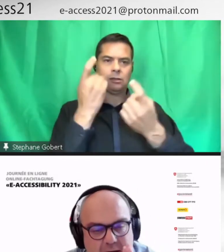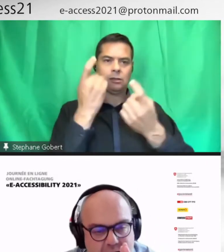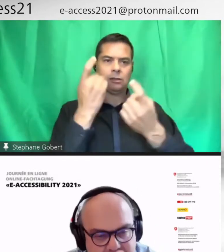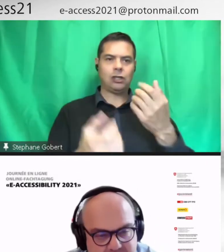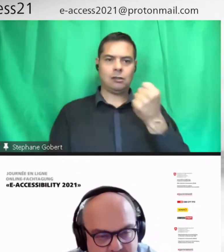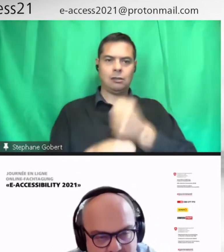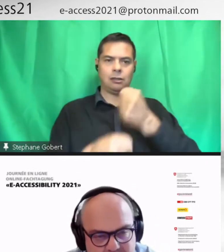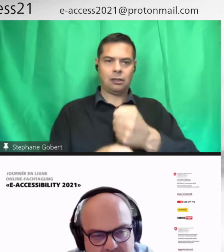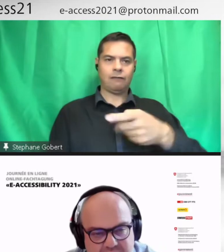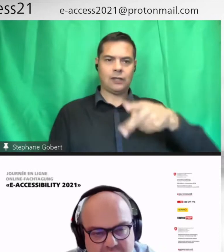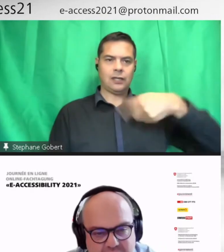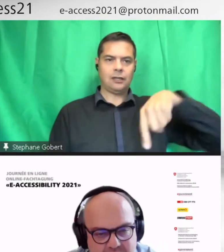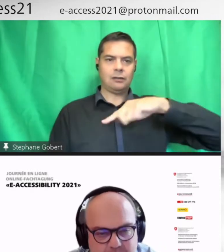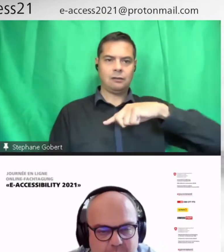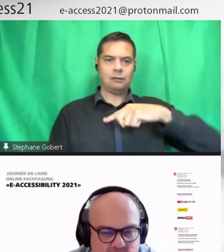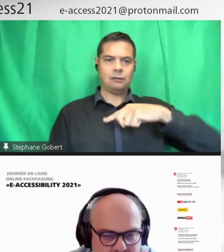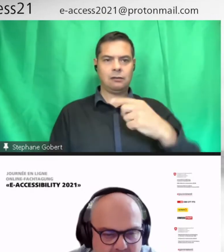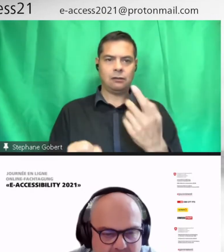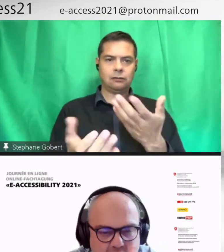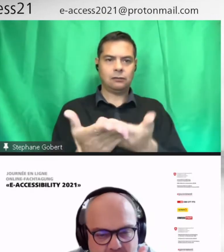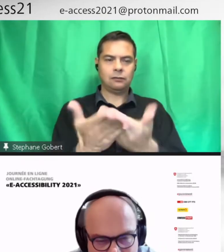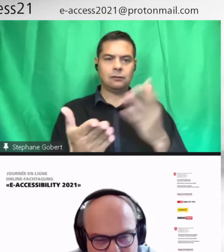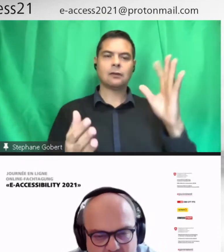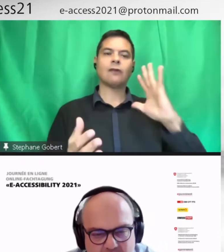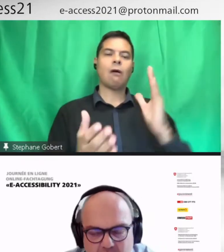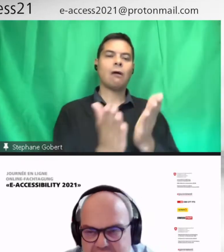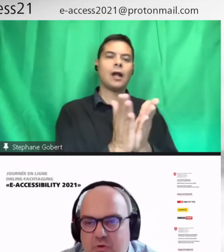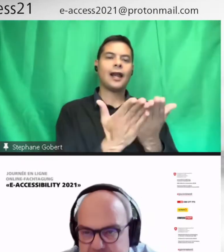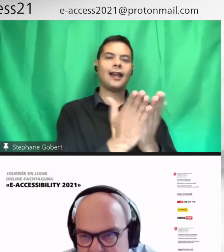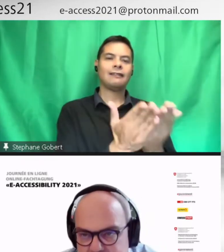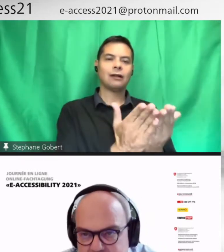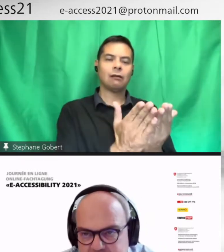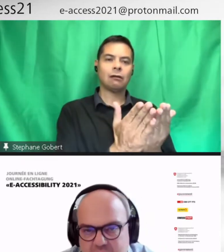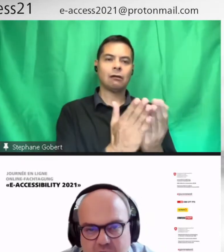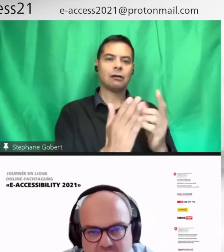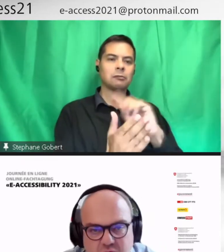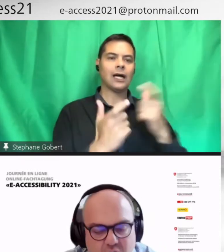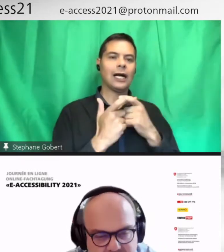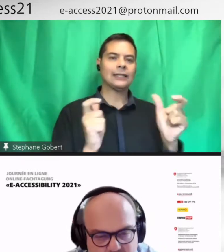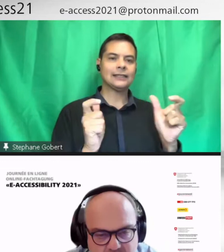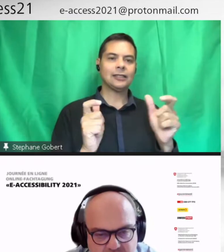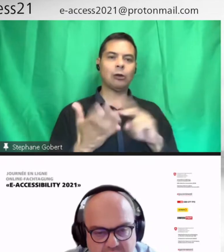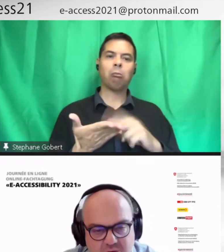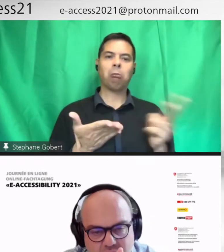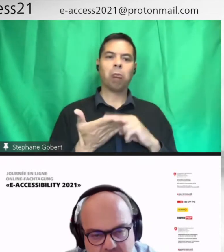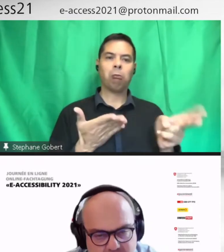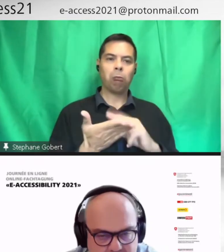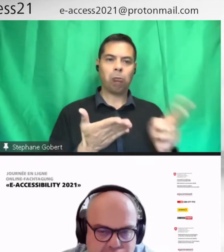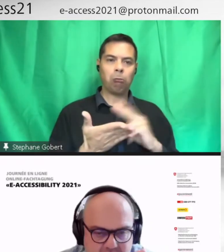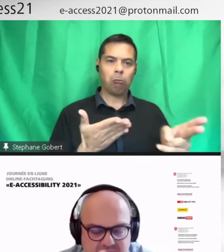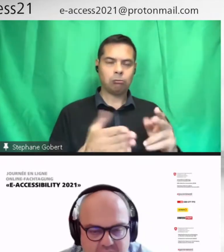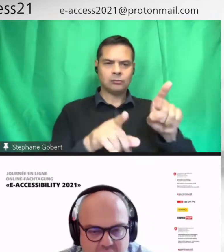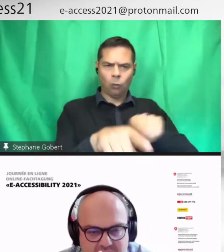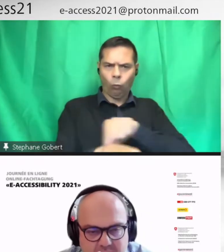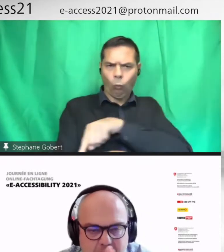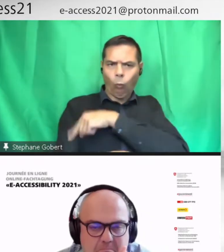accessibles, des livres scolaires. Maintenant, on a une période où on les a transquis, c'est qu prenaient du temps et que coûtait cher. Donc, c'est de